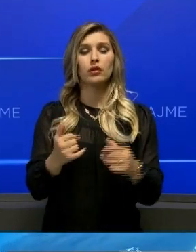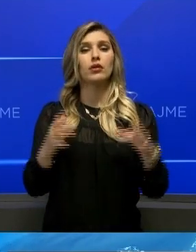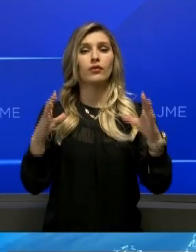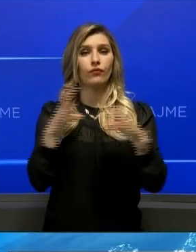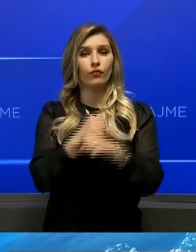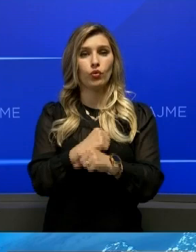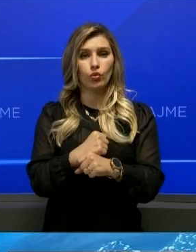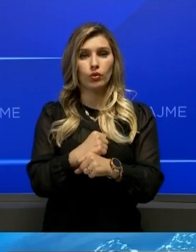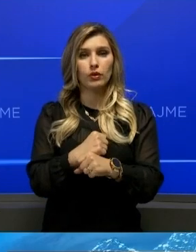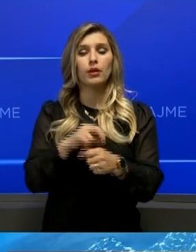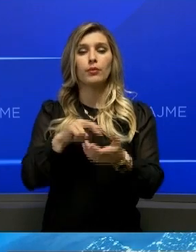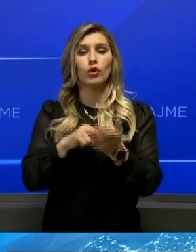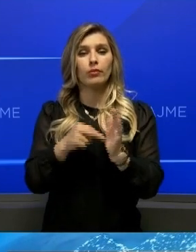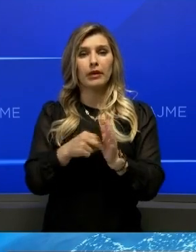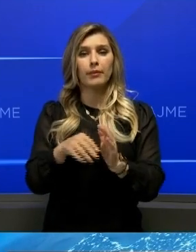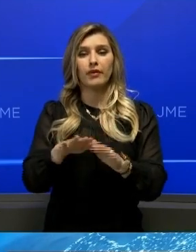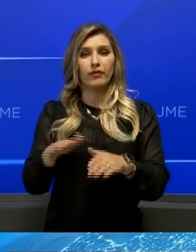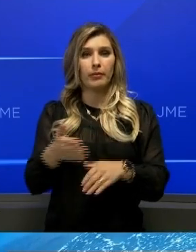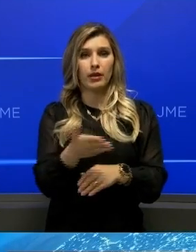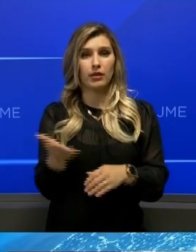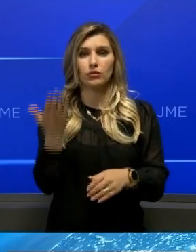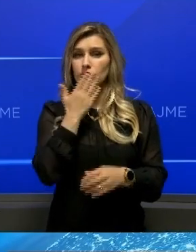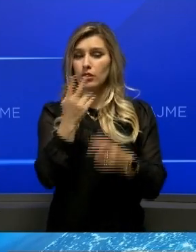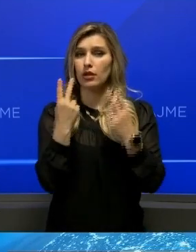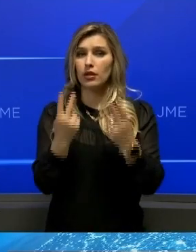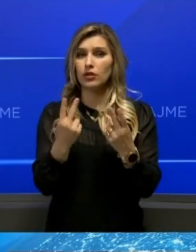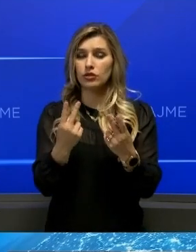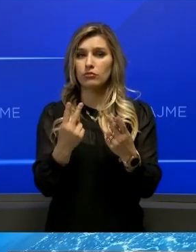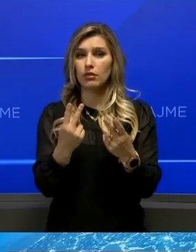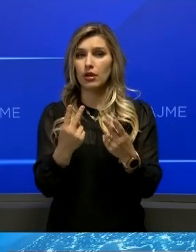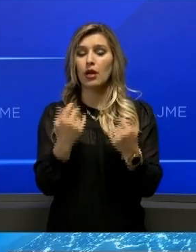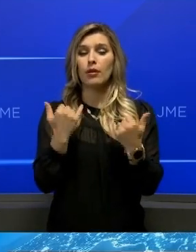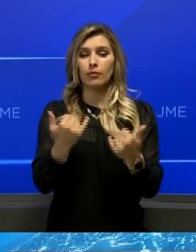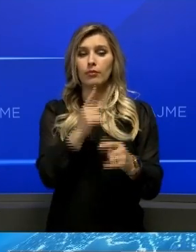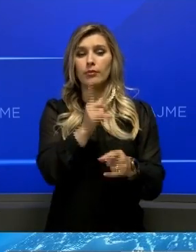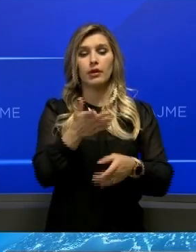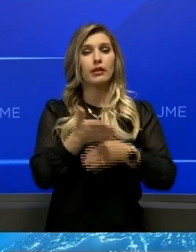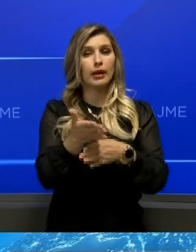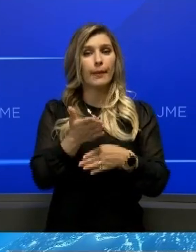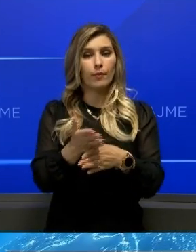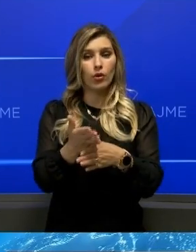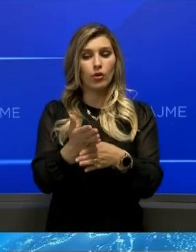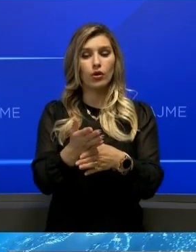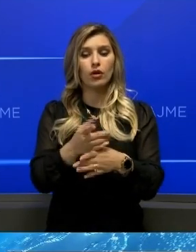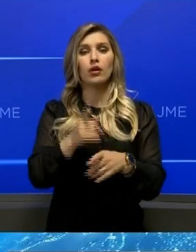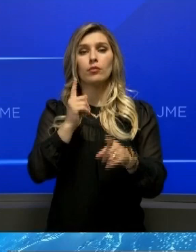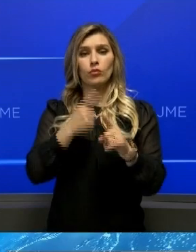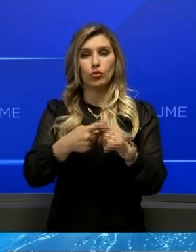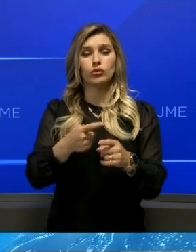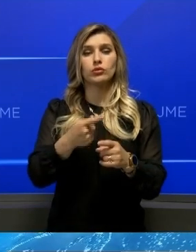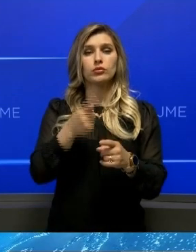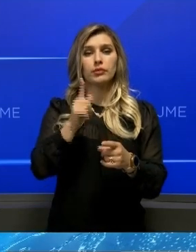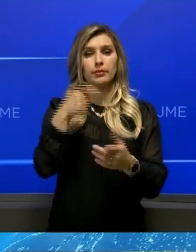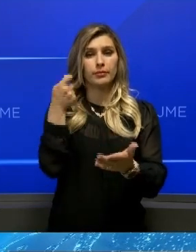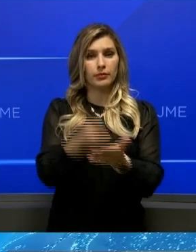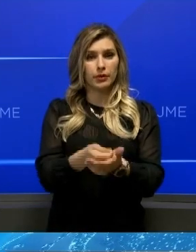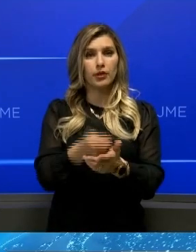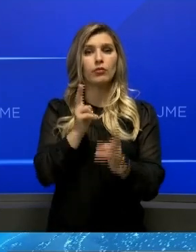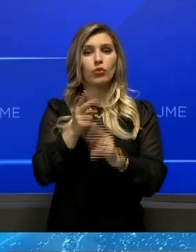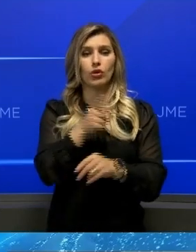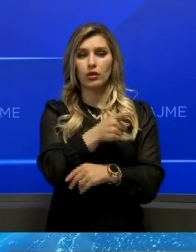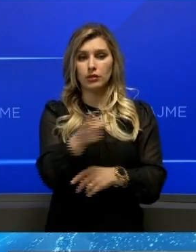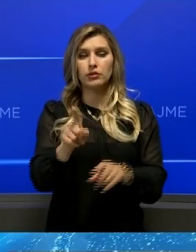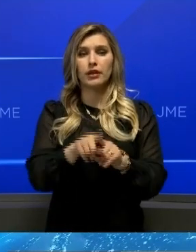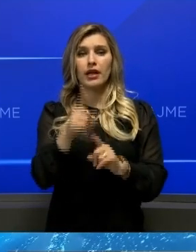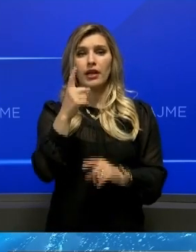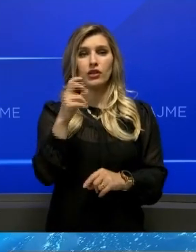herë mirë në përkëmbjes në nëzënzve, dhe me simëndënzve dhe në këtë mënyrë të mështes konkretisht, financialisht, me simëndënsit në shumë